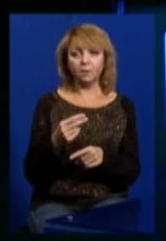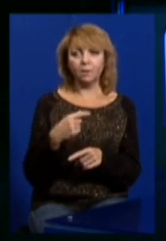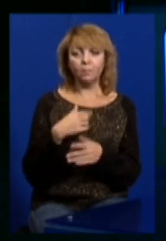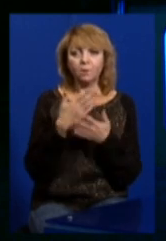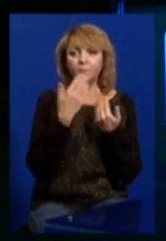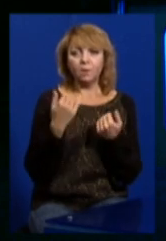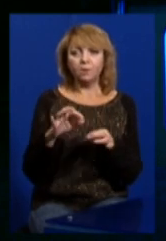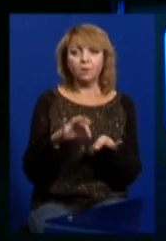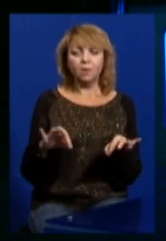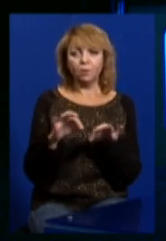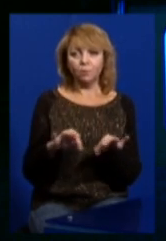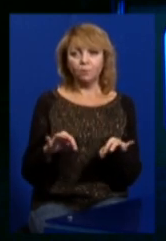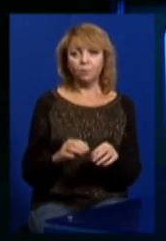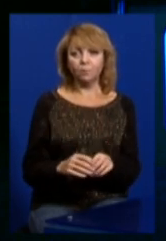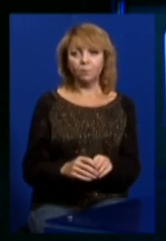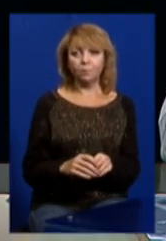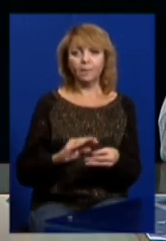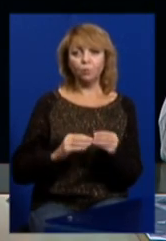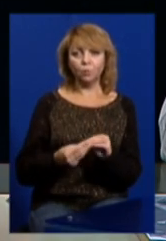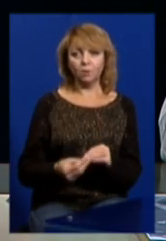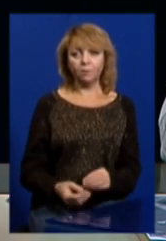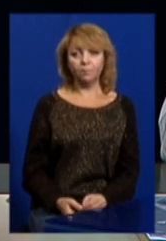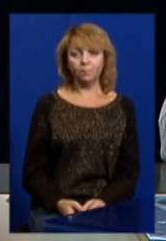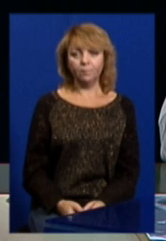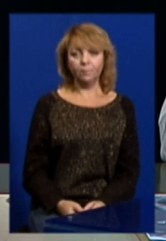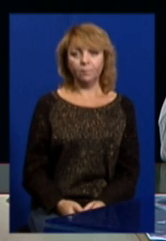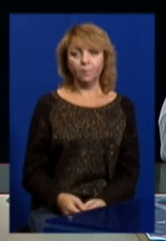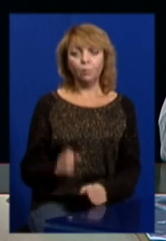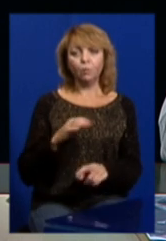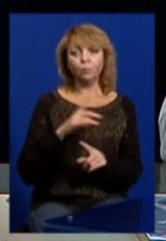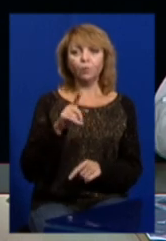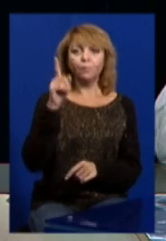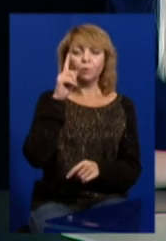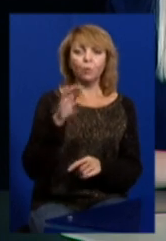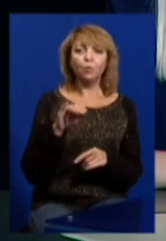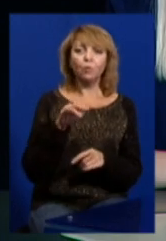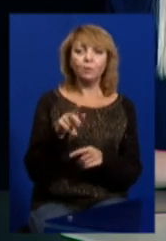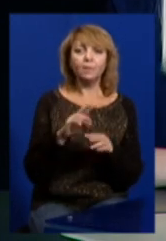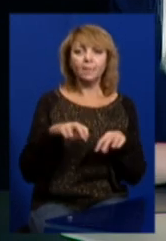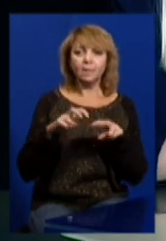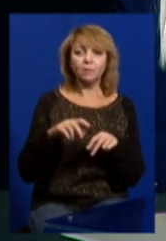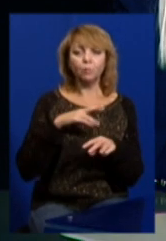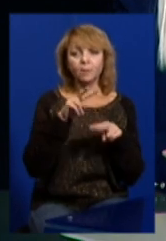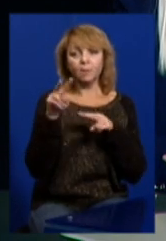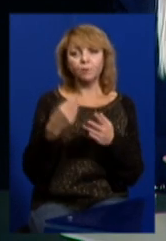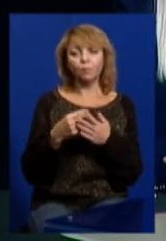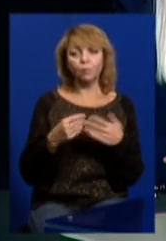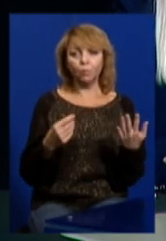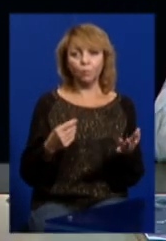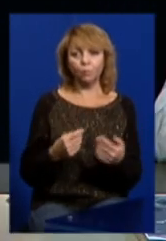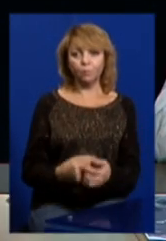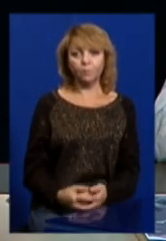Немає ніякого результату. Можливо, щось відомо про хід слідства? Чи ви стежите зі свого боку якось?